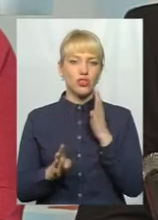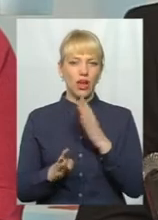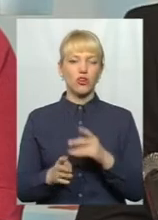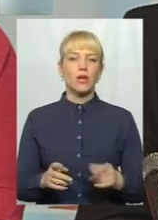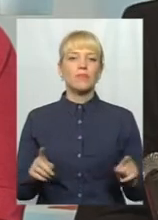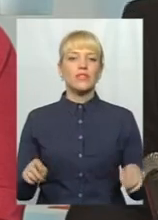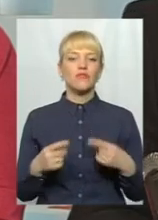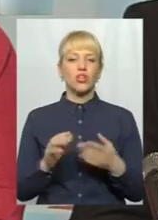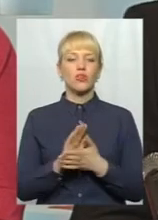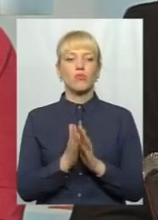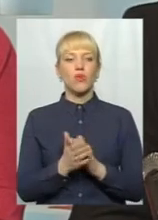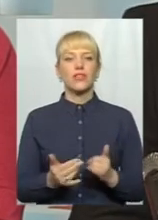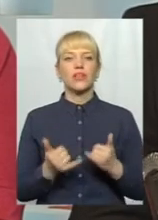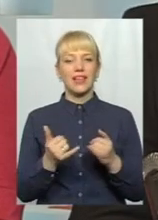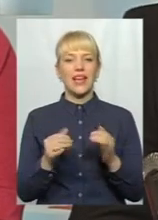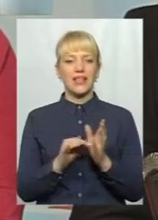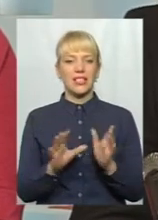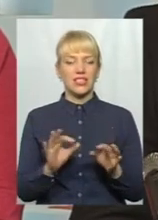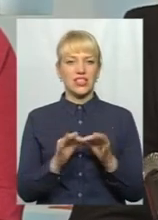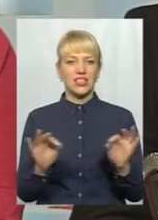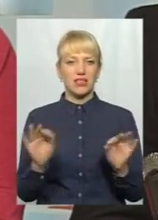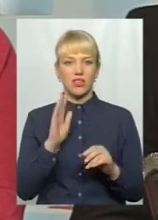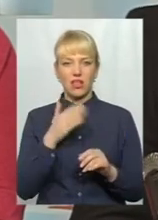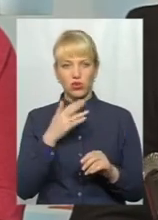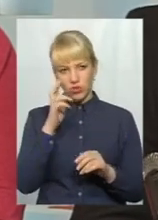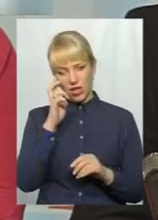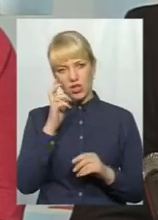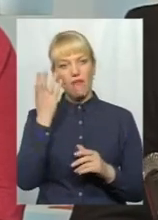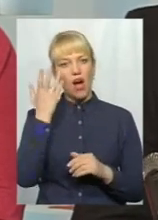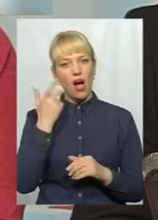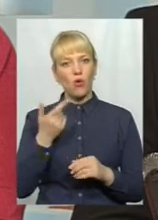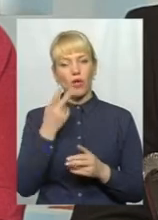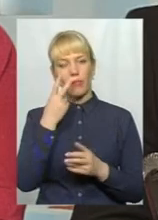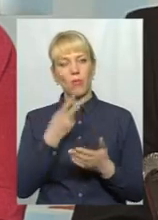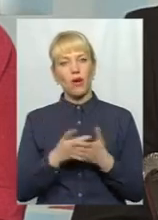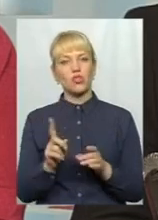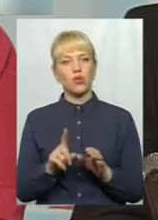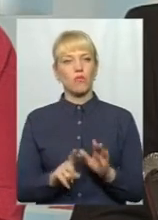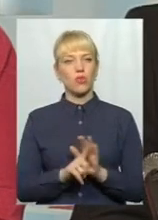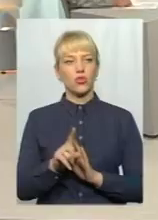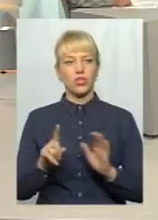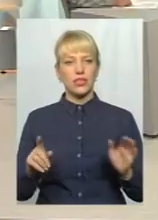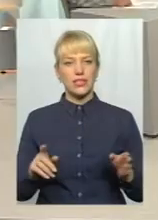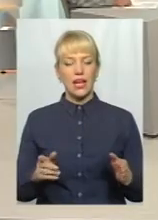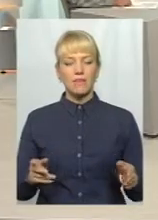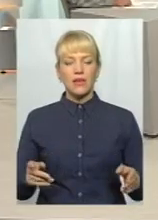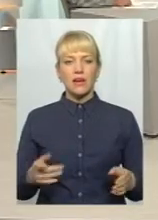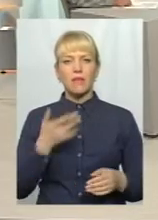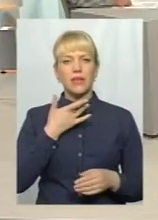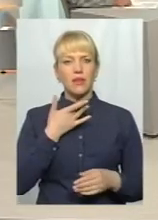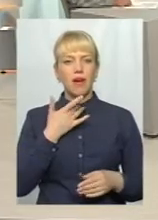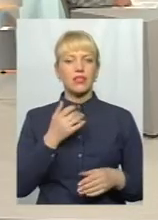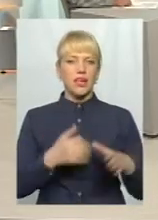енергетичної незалежності нашої держави. А коли побачили про те, що почали підніматися і науковці, і